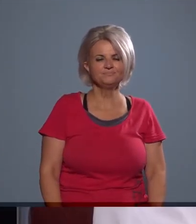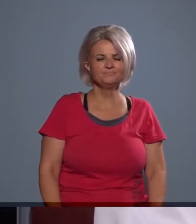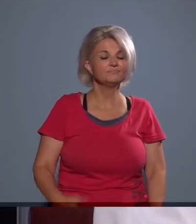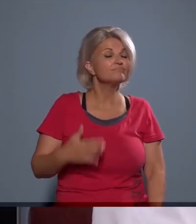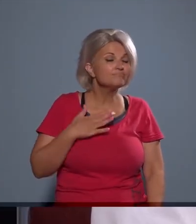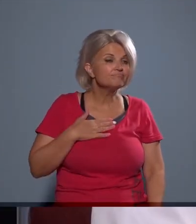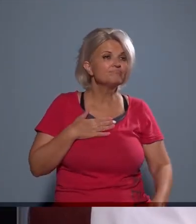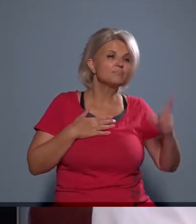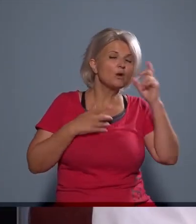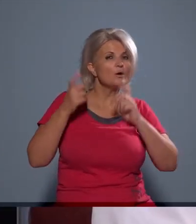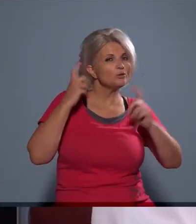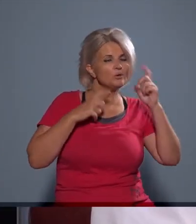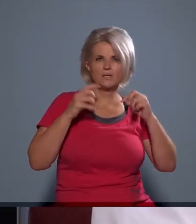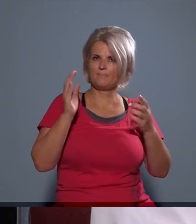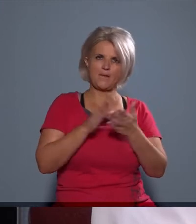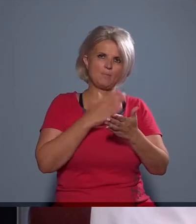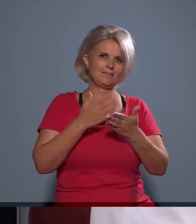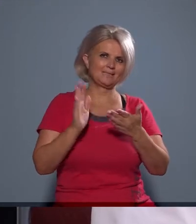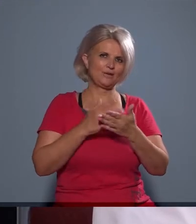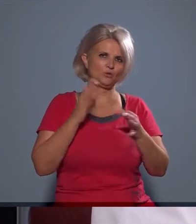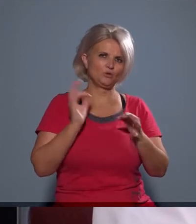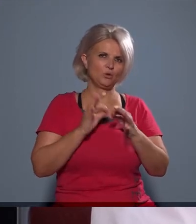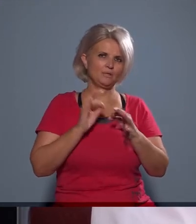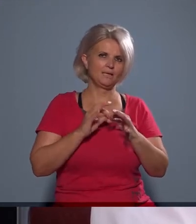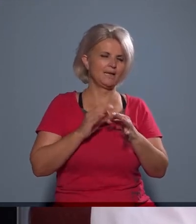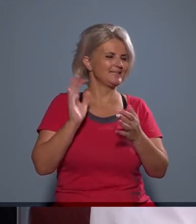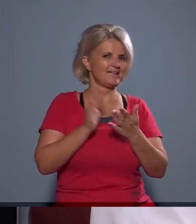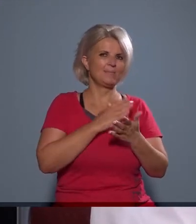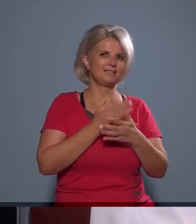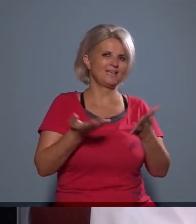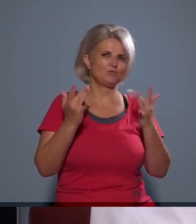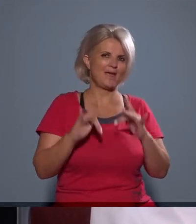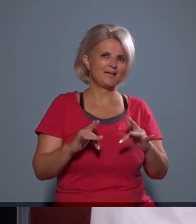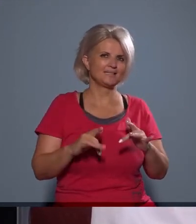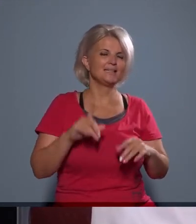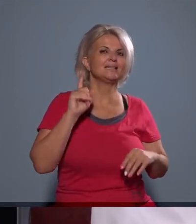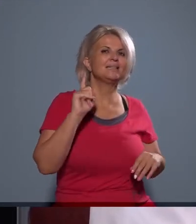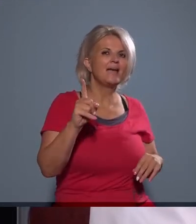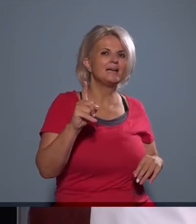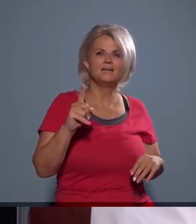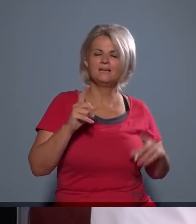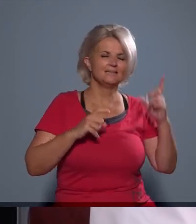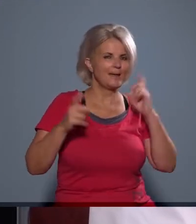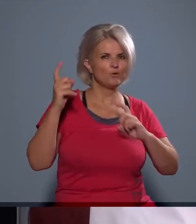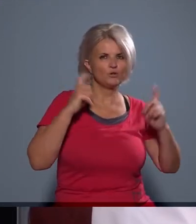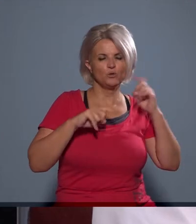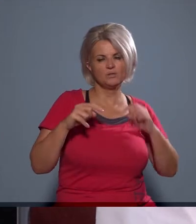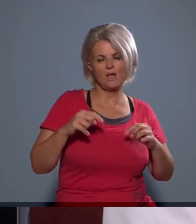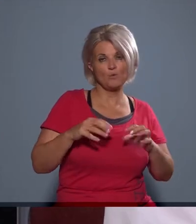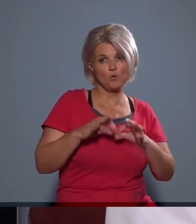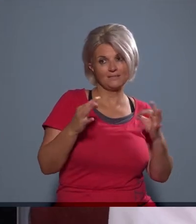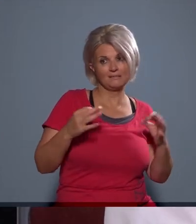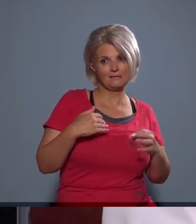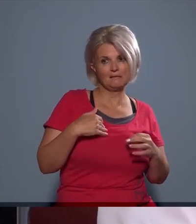egyszerű történetekről van szó, illetve helyzetről van szó, de azért azt nem gondoltam őszintén, szóval, hogy